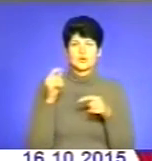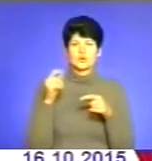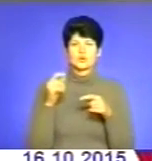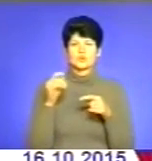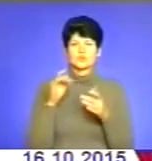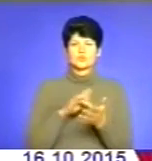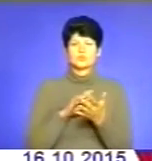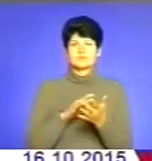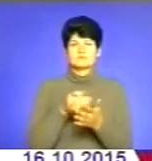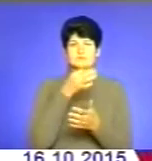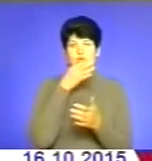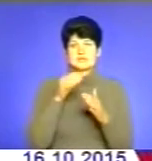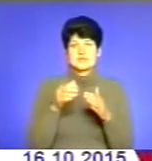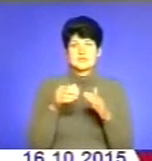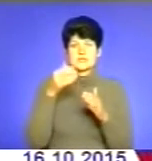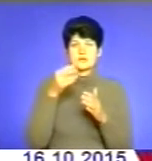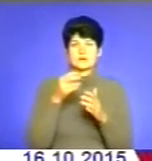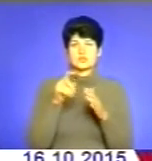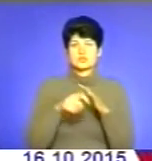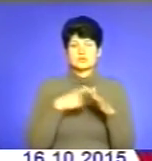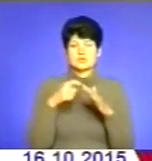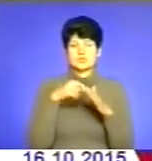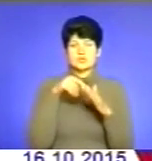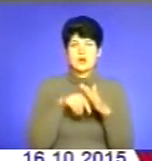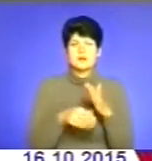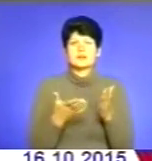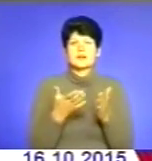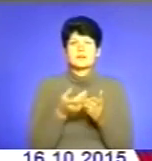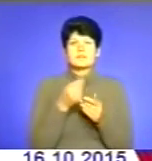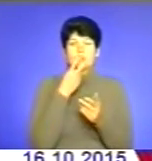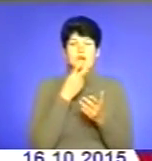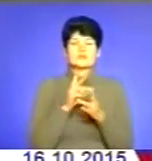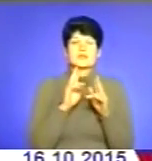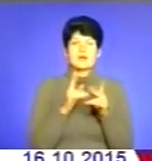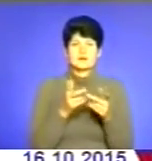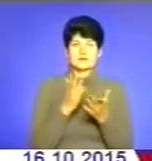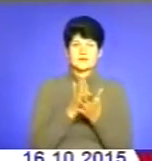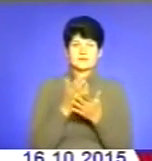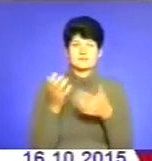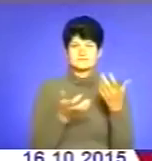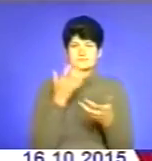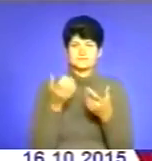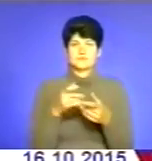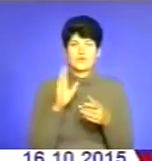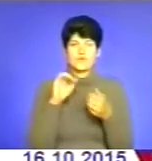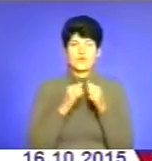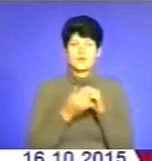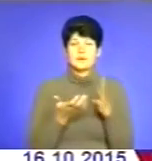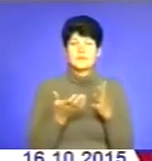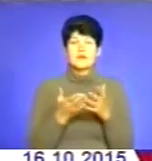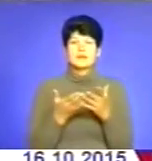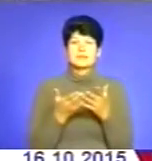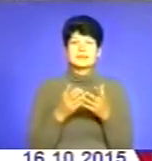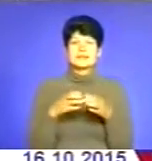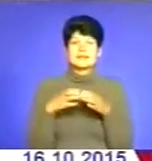шахта, копальня і туристам показують, як відбувається процес видобутку. А делегація із